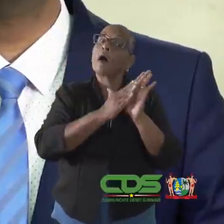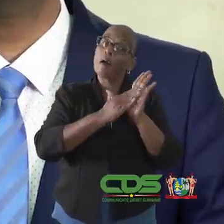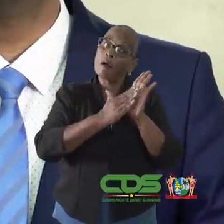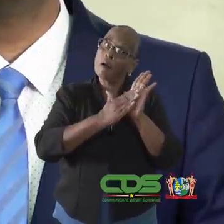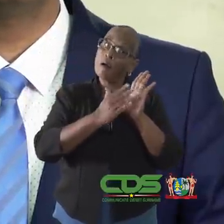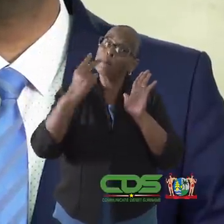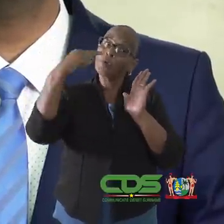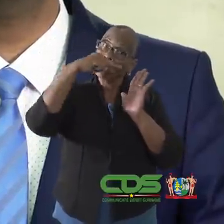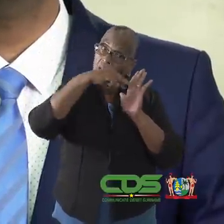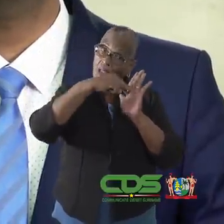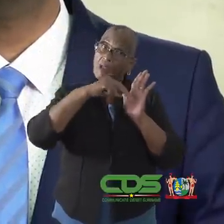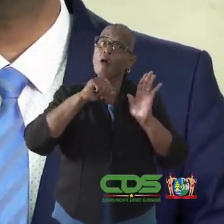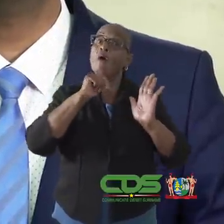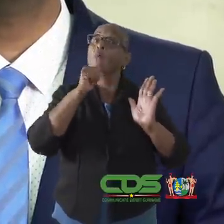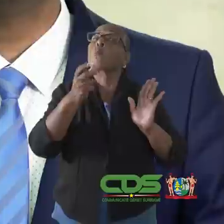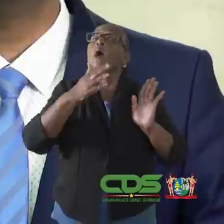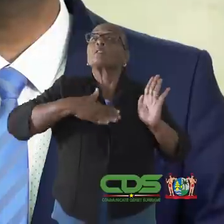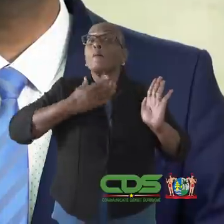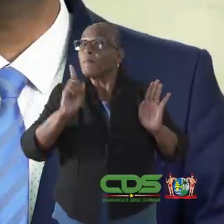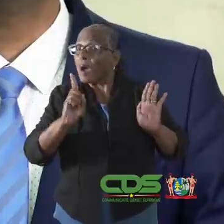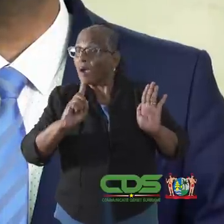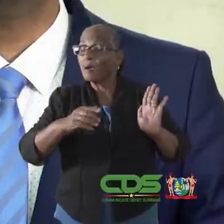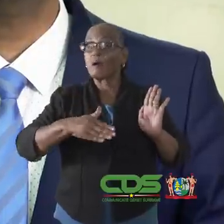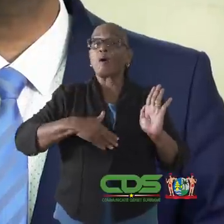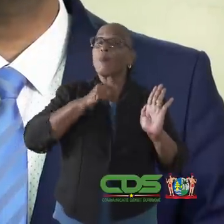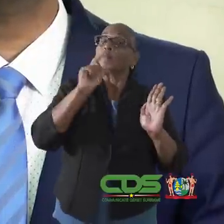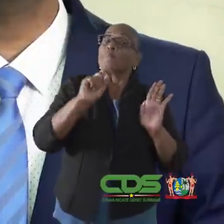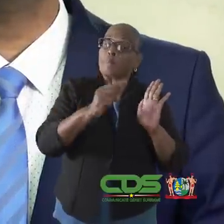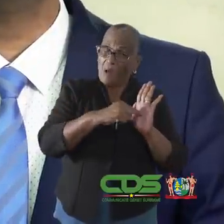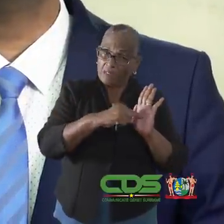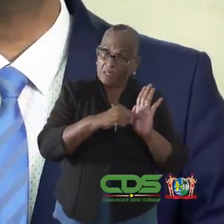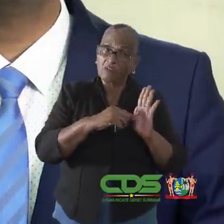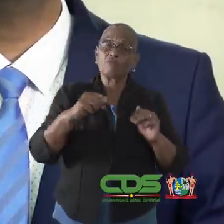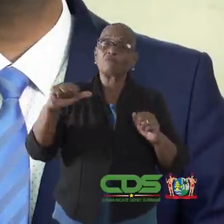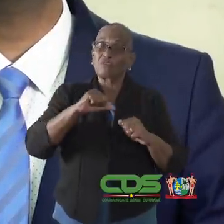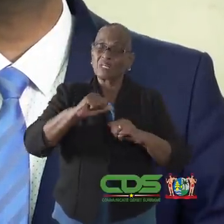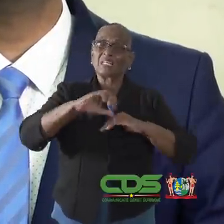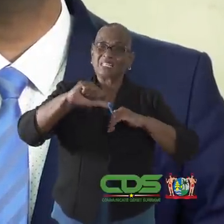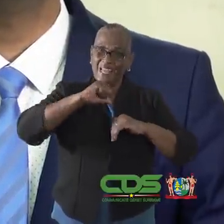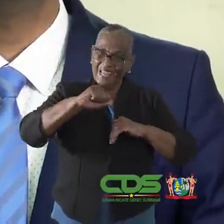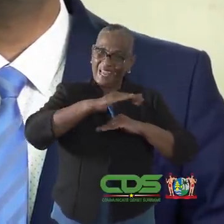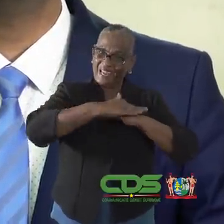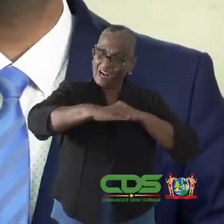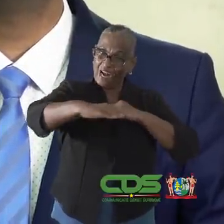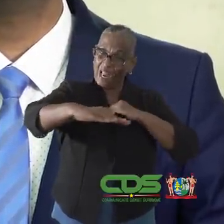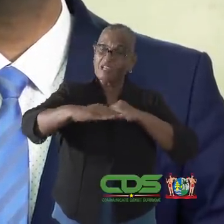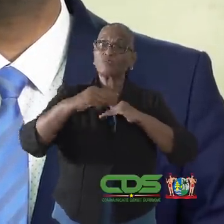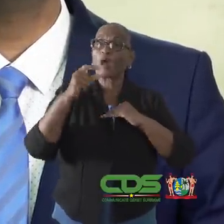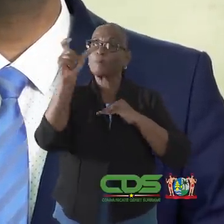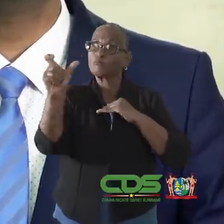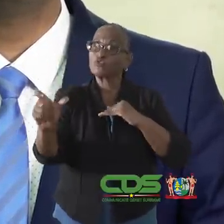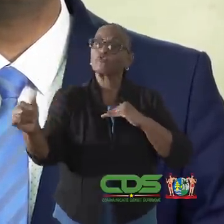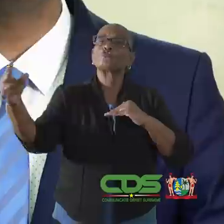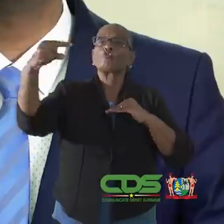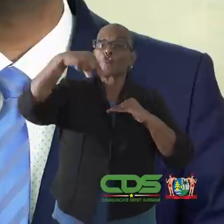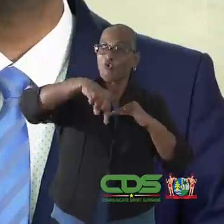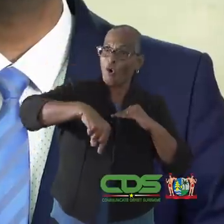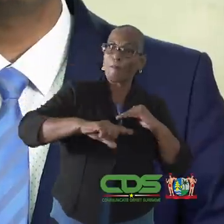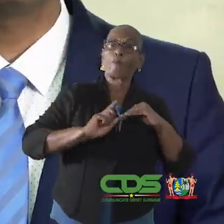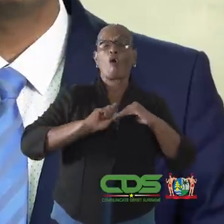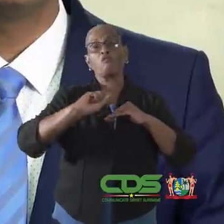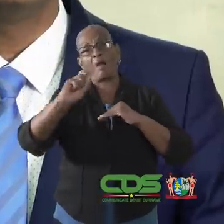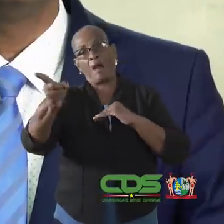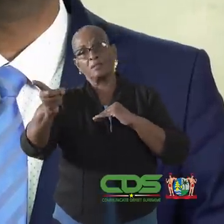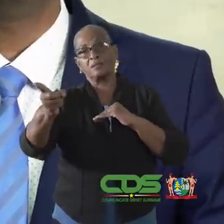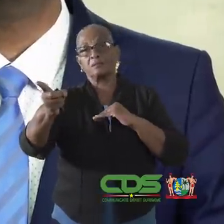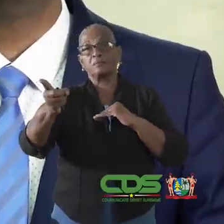voldaan aan de voorwaarden en protocollen specifiek gelden voor het desbetreffende land waaruit de persoon rechtstreeks afkomstig is.